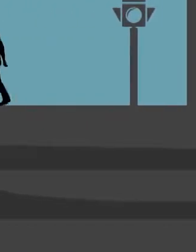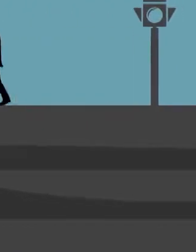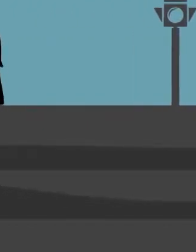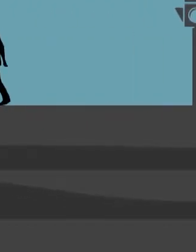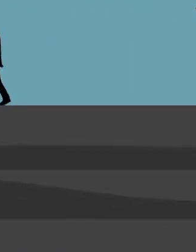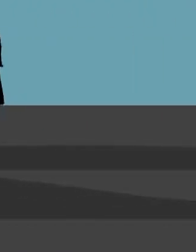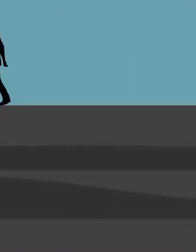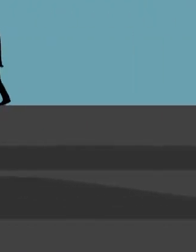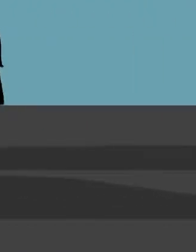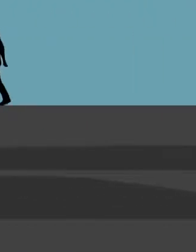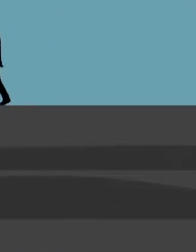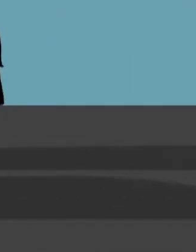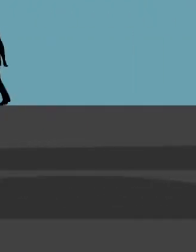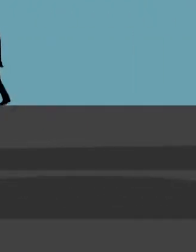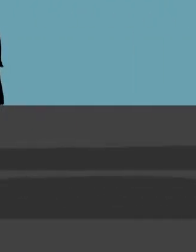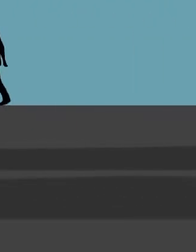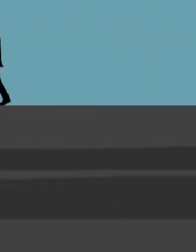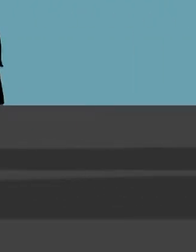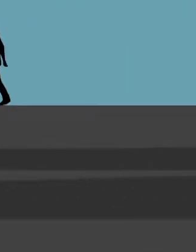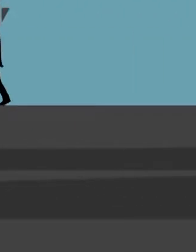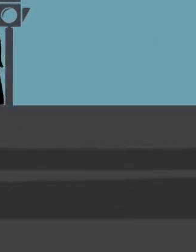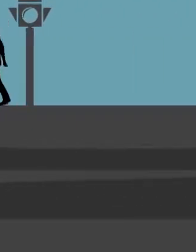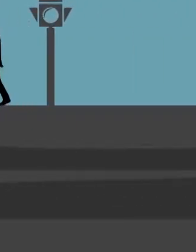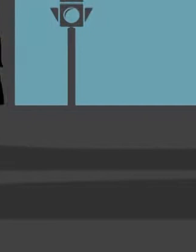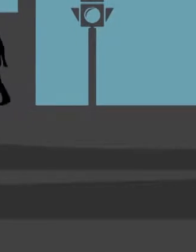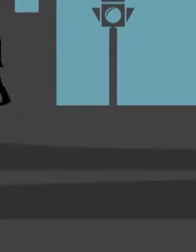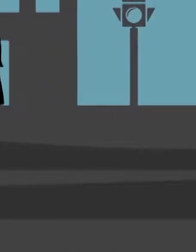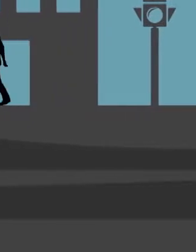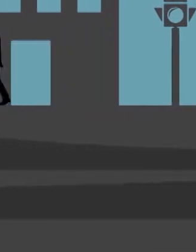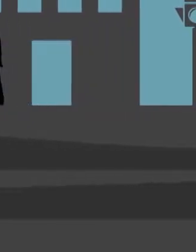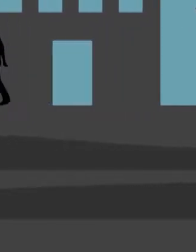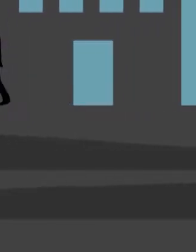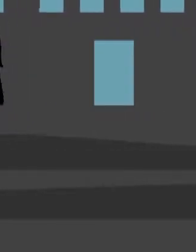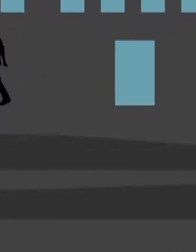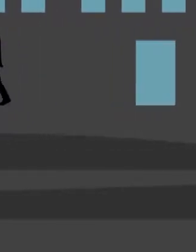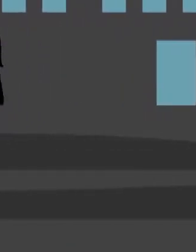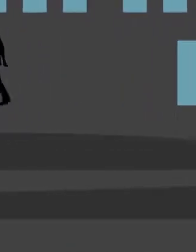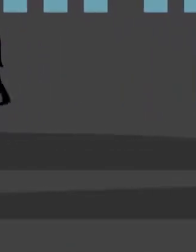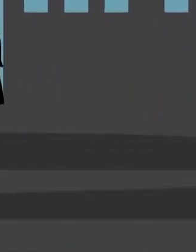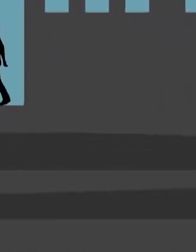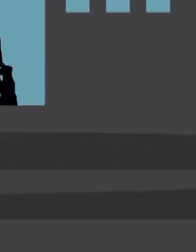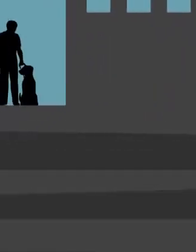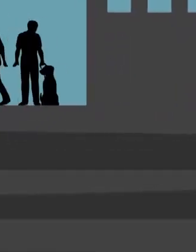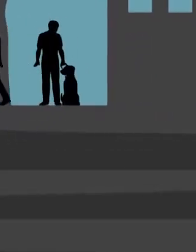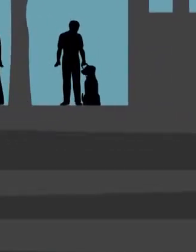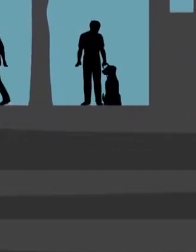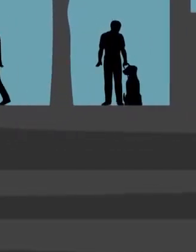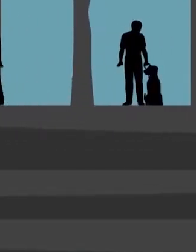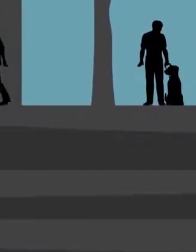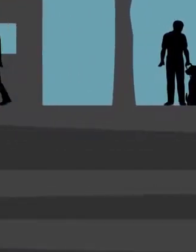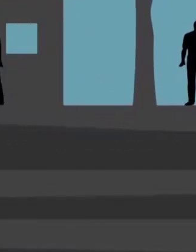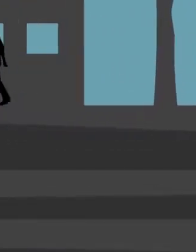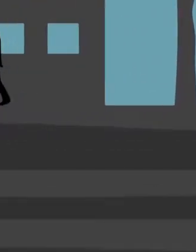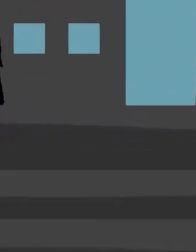I can do anything, I can reach any goal today I can do what I